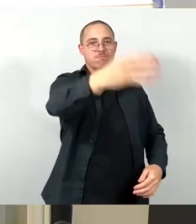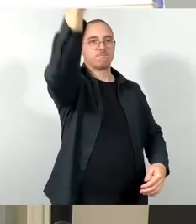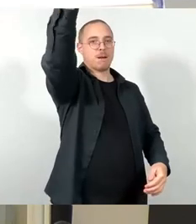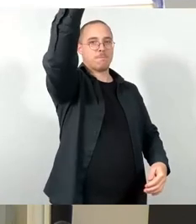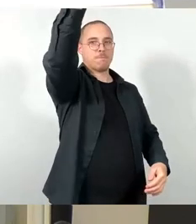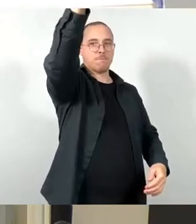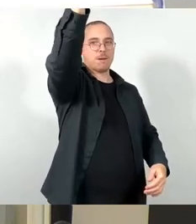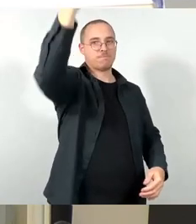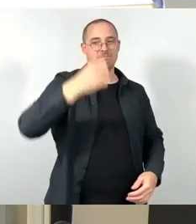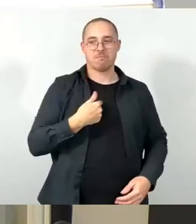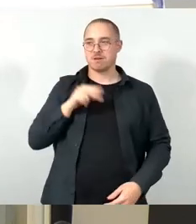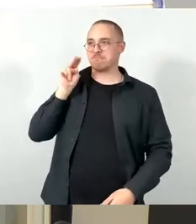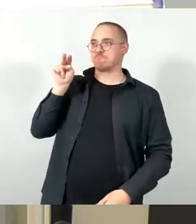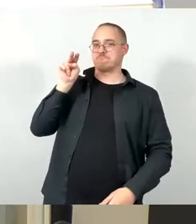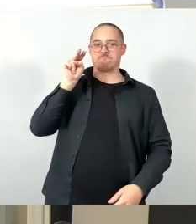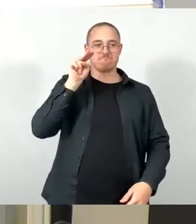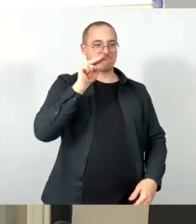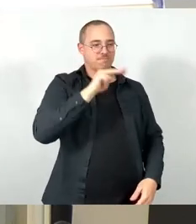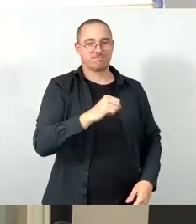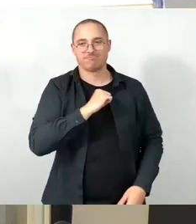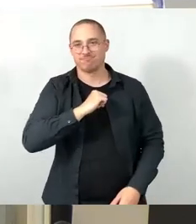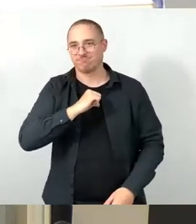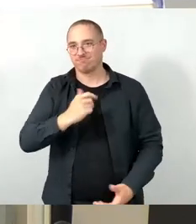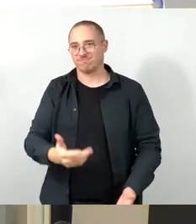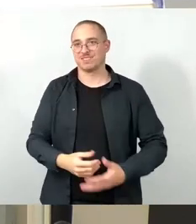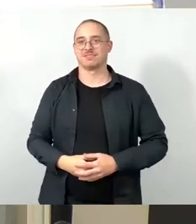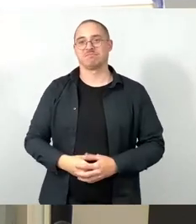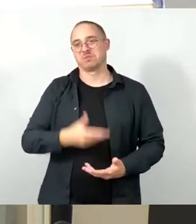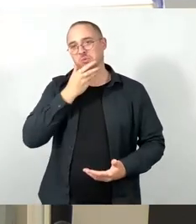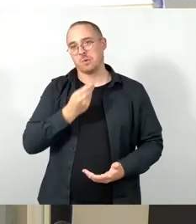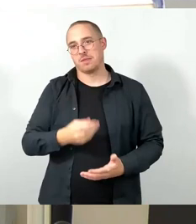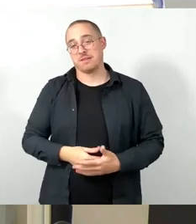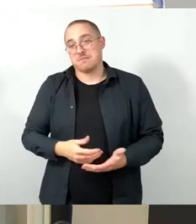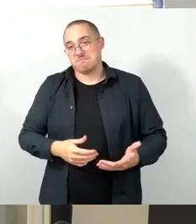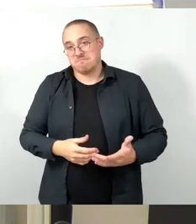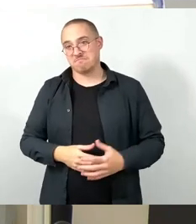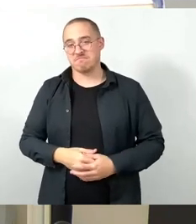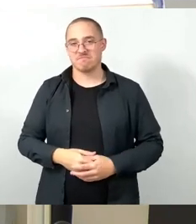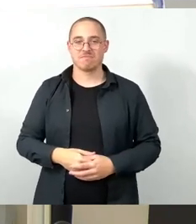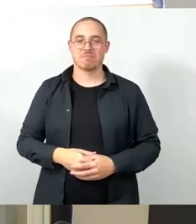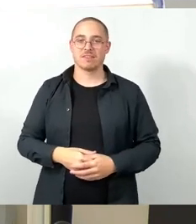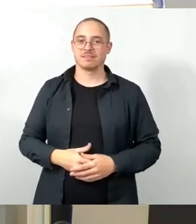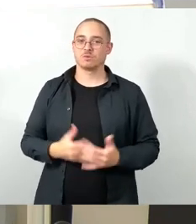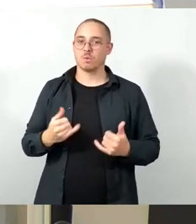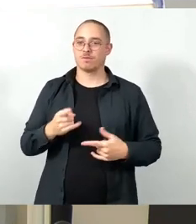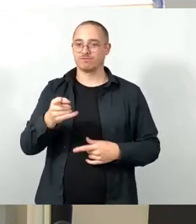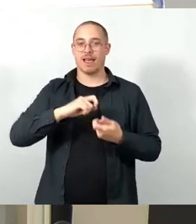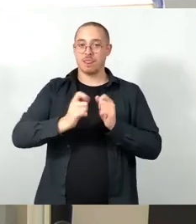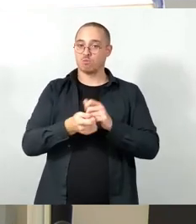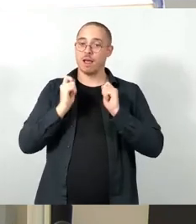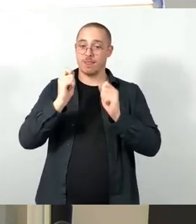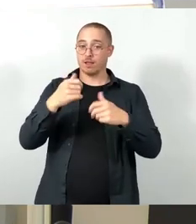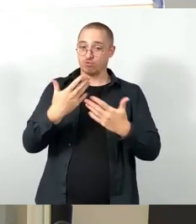unser Änderungsantrag hier und diese Probleme, die wir hier sehen, im Prinzip vorher bedacht werden, dann wären wir gerne bereit, Ihnen den Spaß zu gönnen,